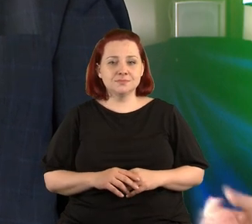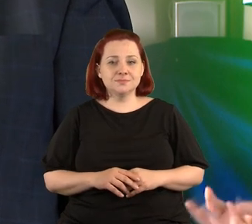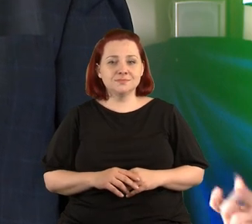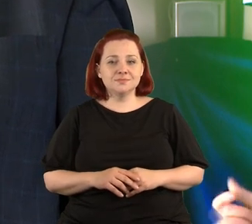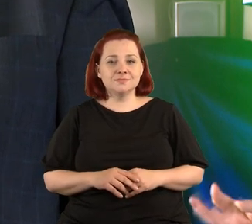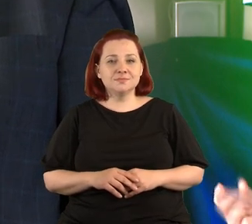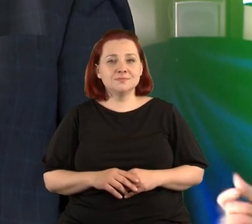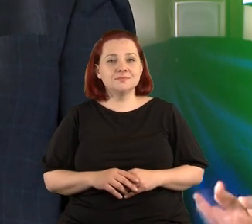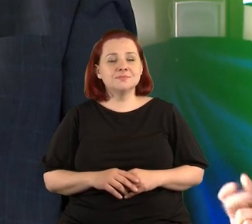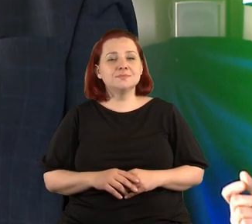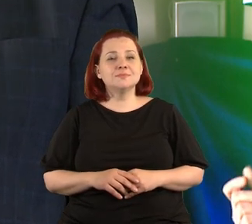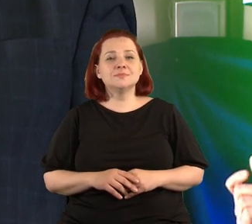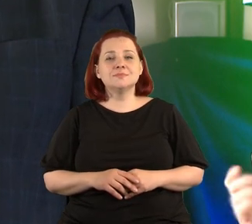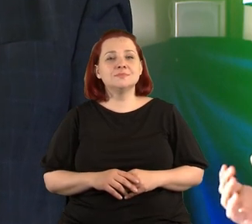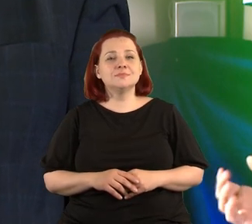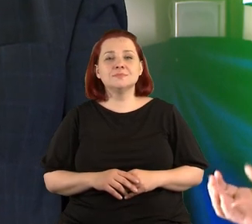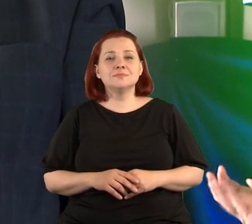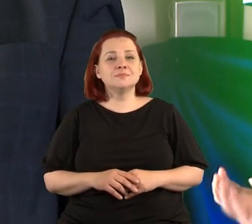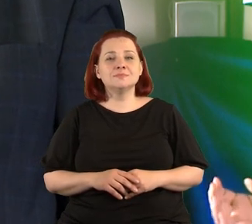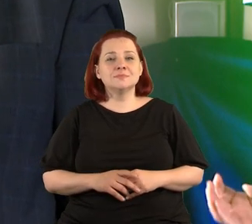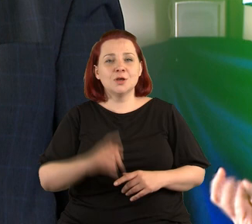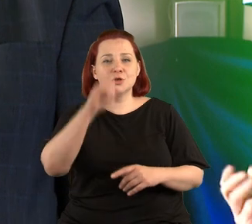nie poddawaj się złu.